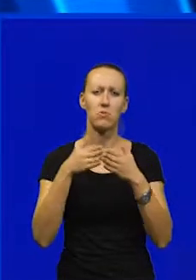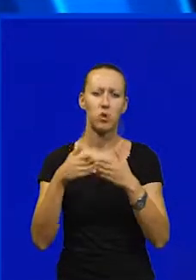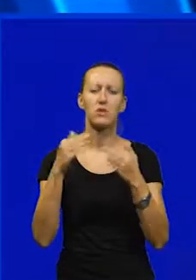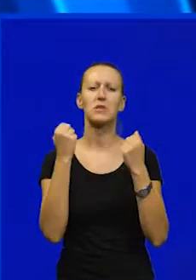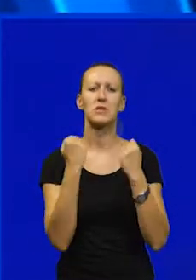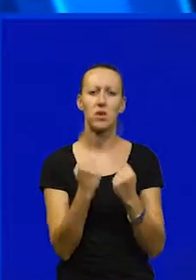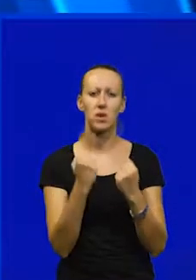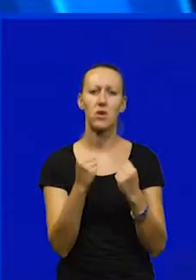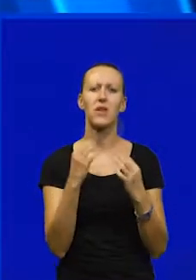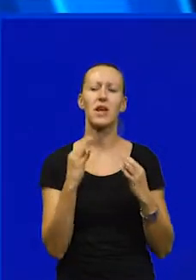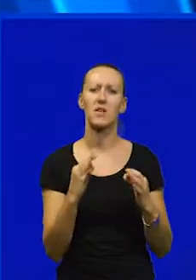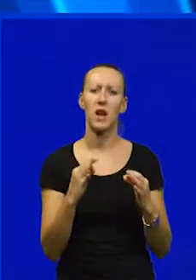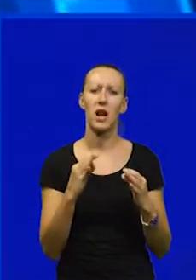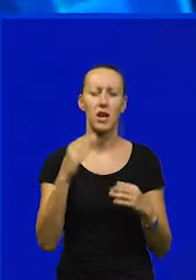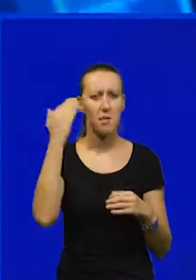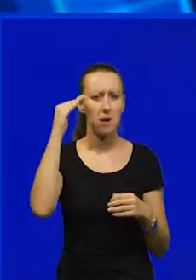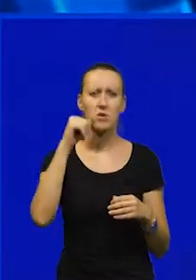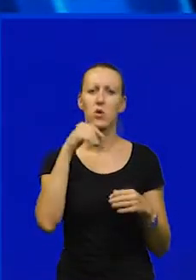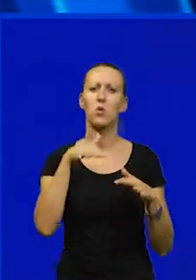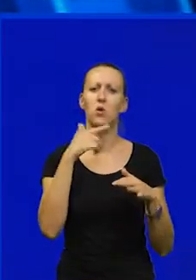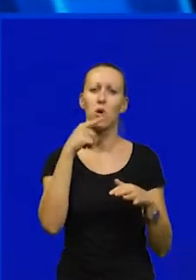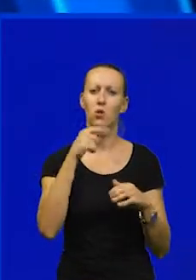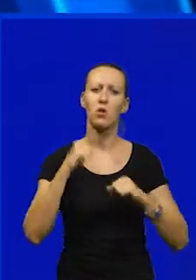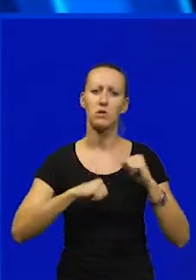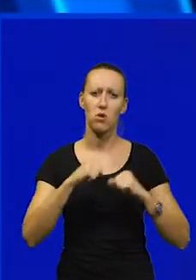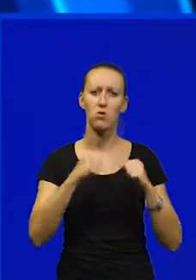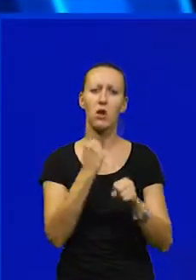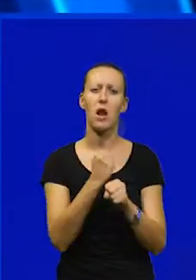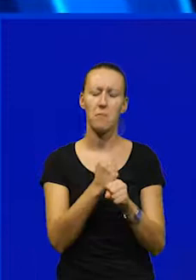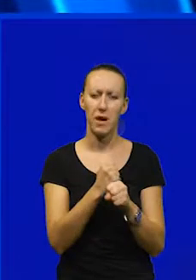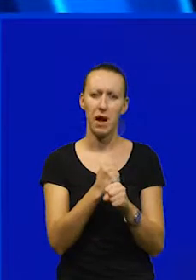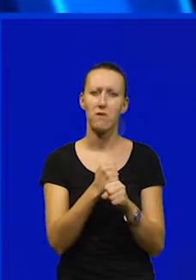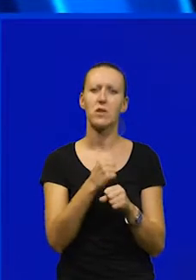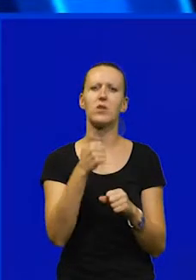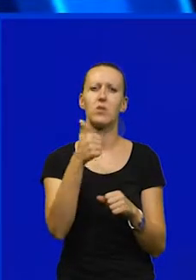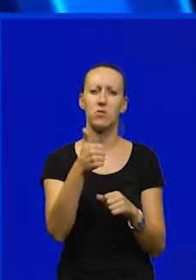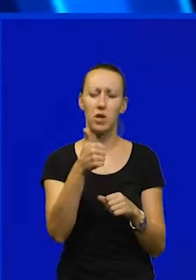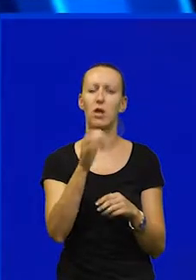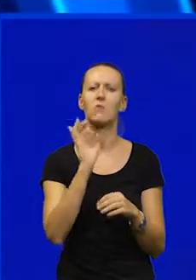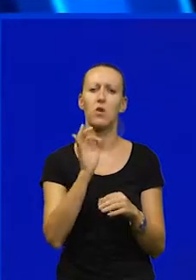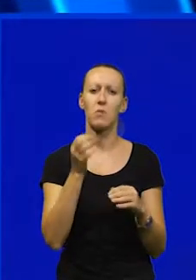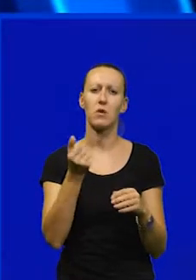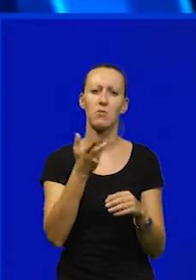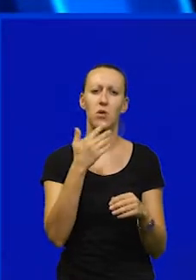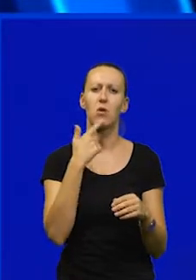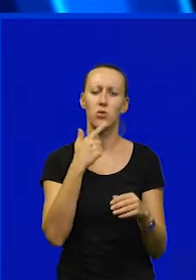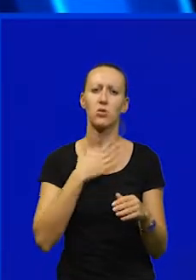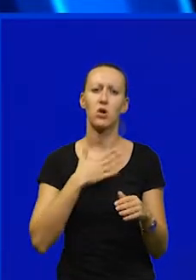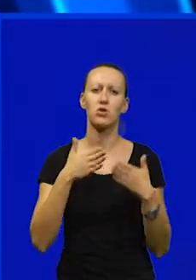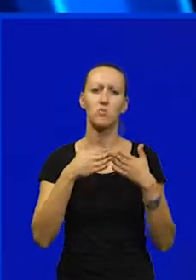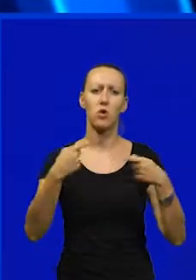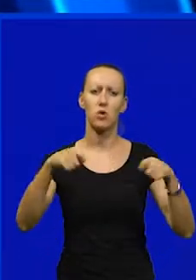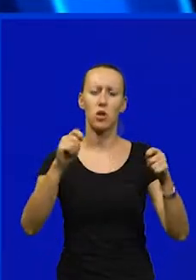zadržavanju kvalitetnih majstora i ljudi koji su to sposobni odraditi, u jednom optimalnom broju koji će našu